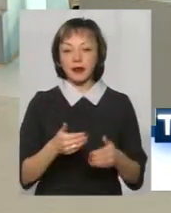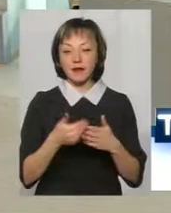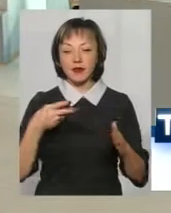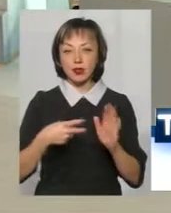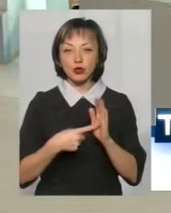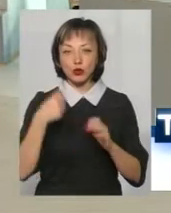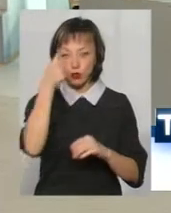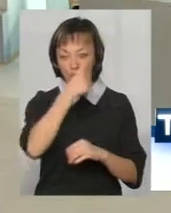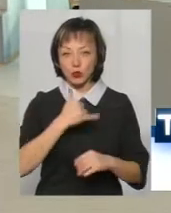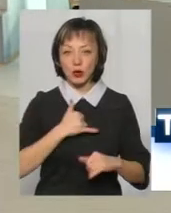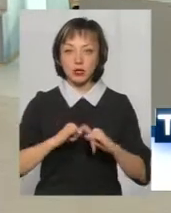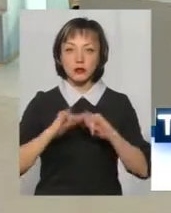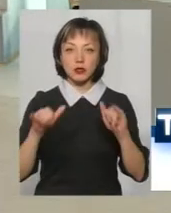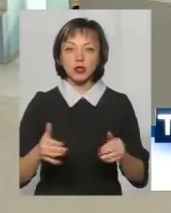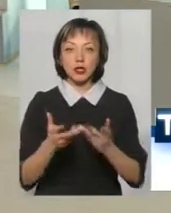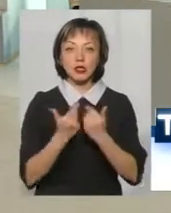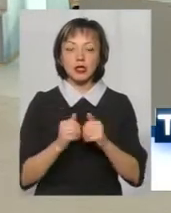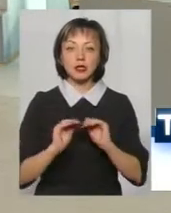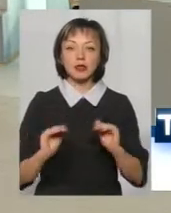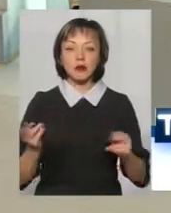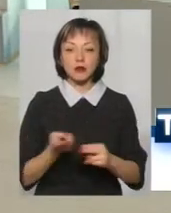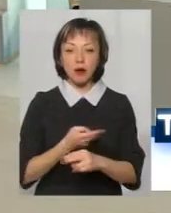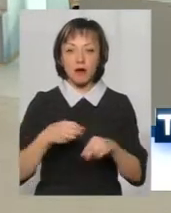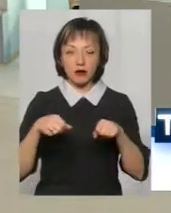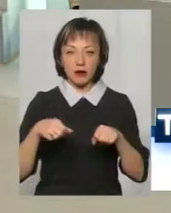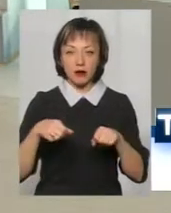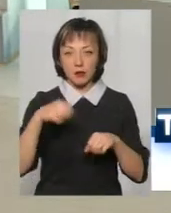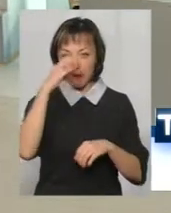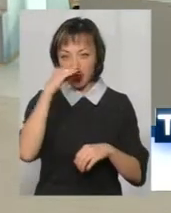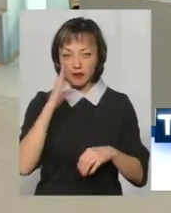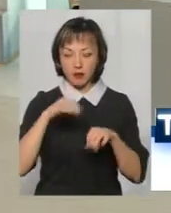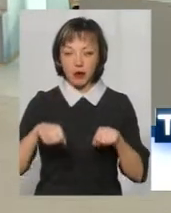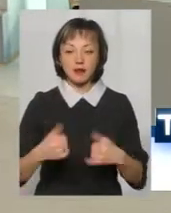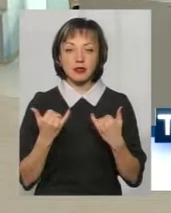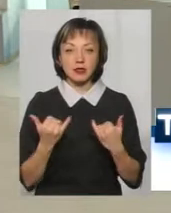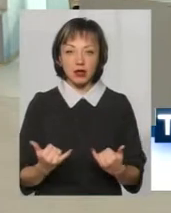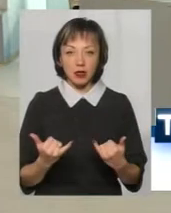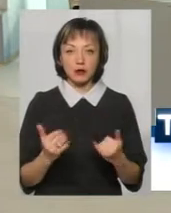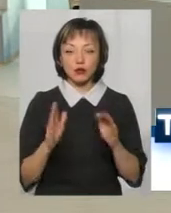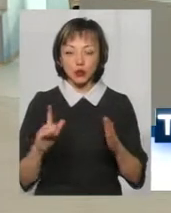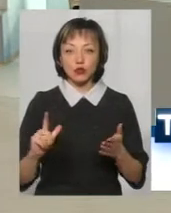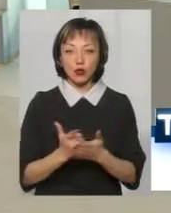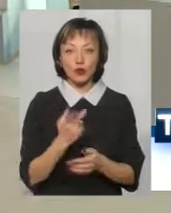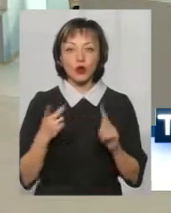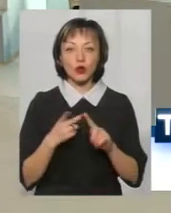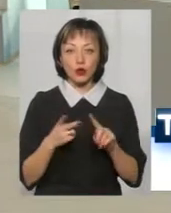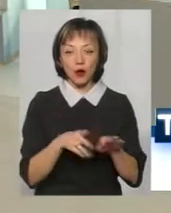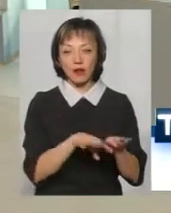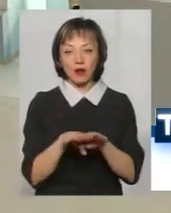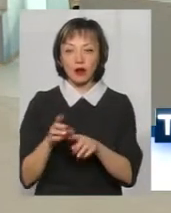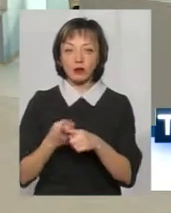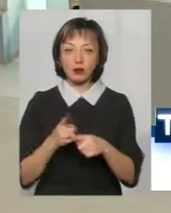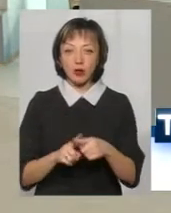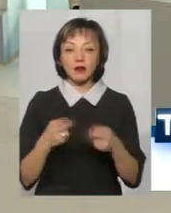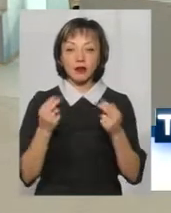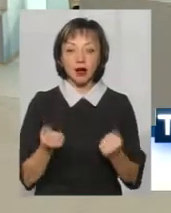році в нас збільшилася кількість дітей позбавлення батьківського піклування. Зараз, очевидно, буде знову друга хвиля цього, тому